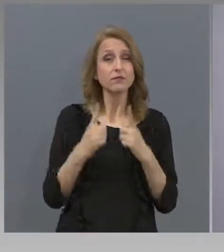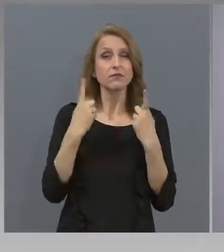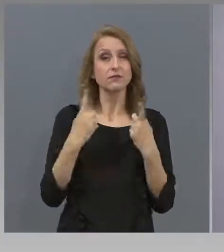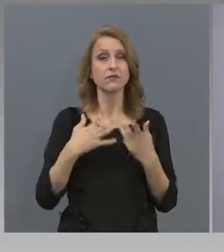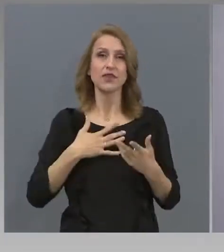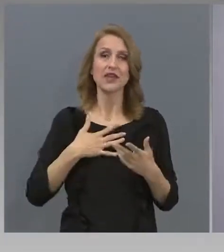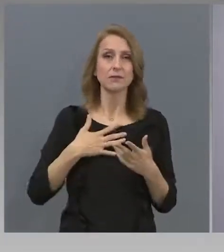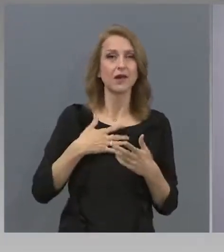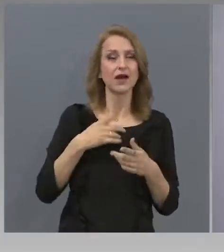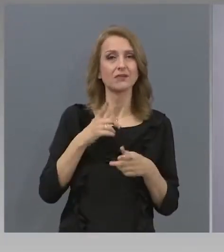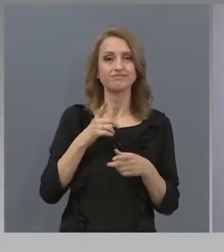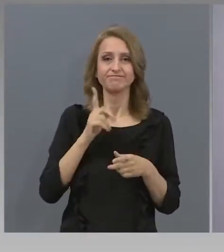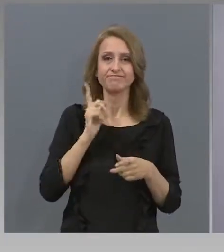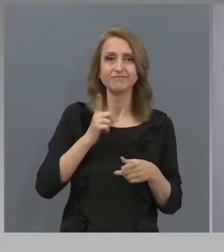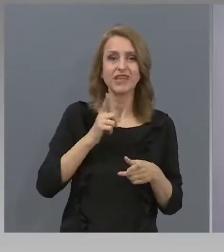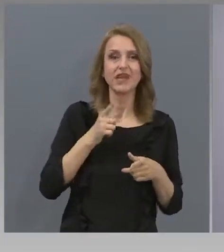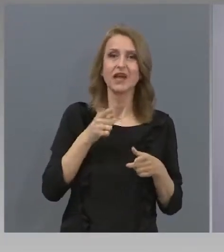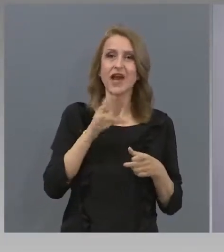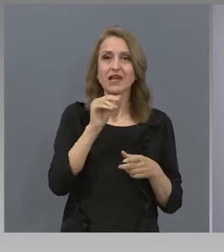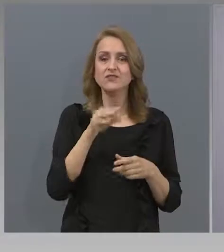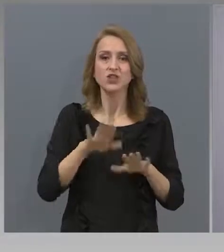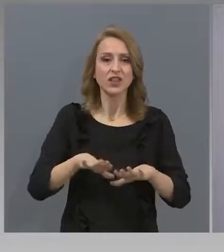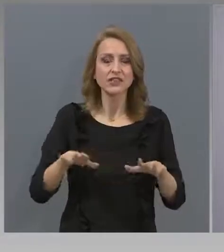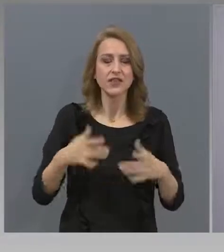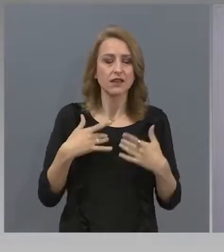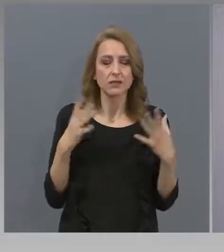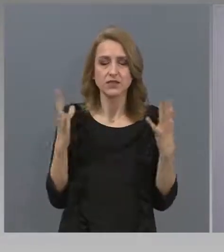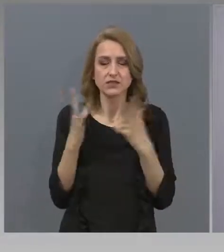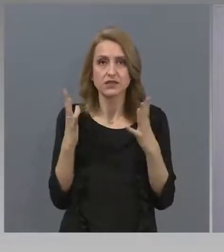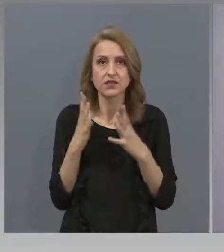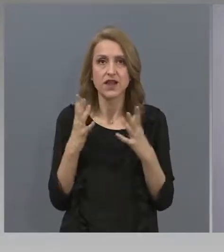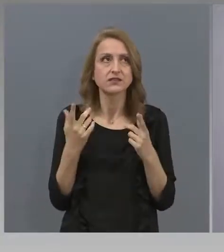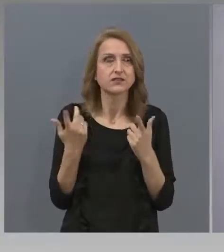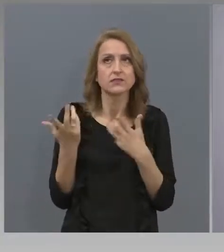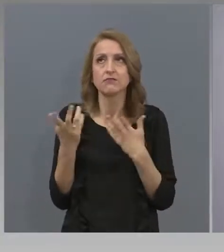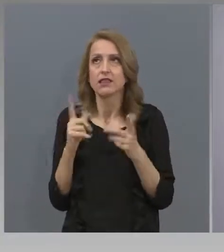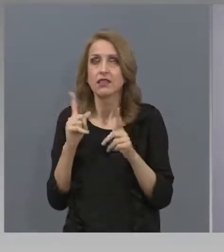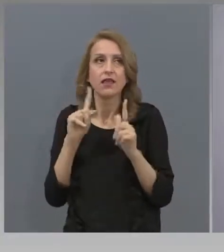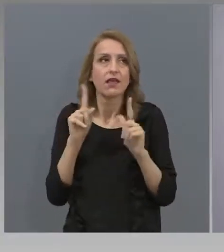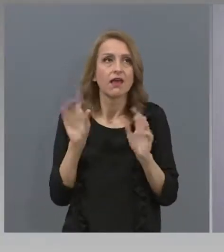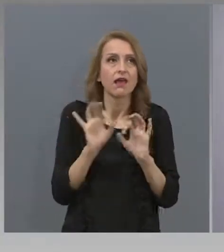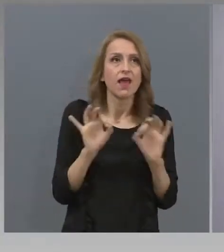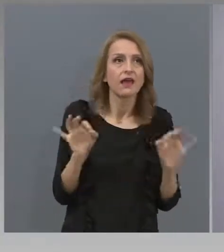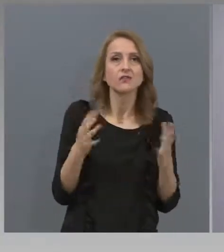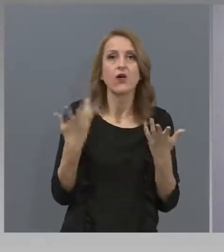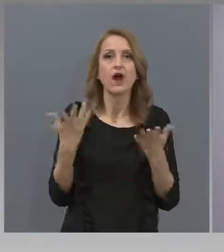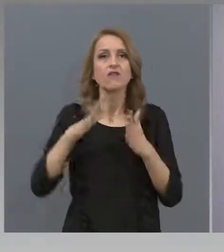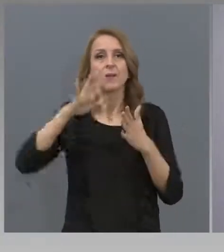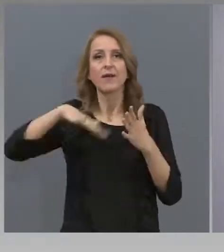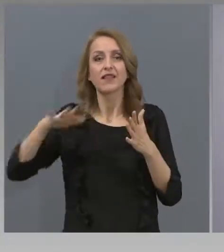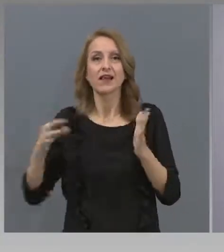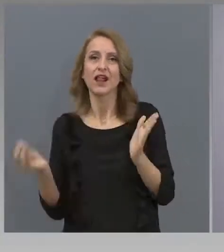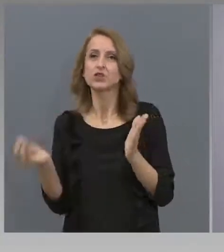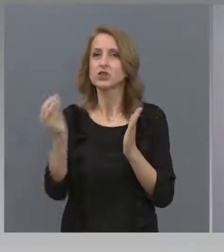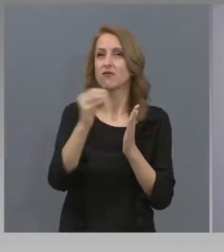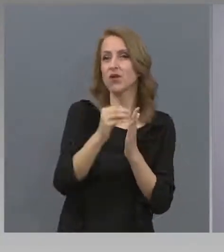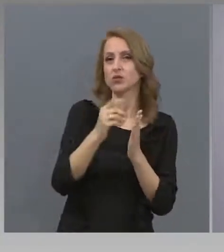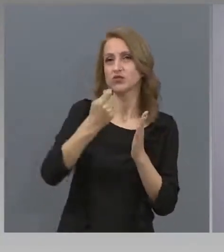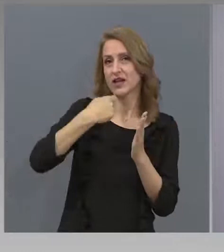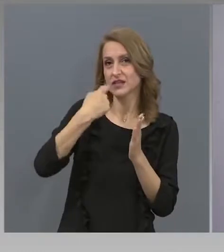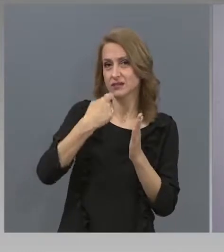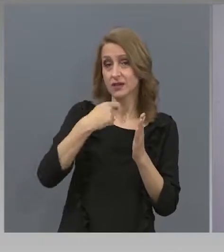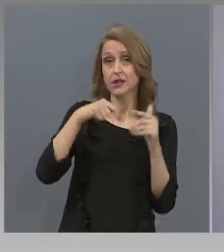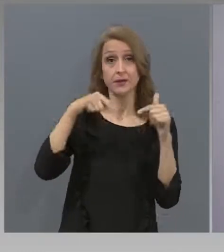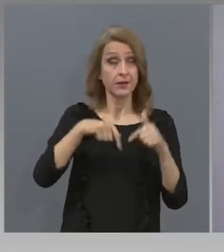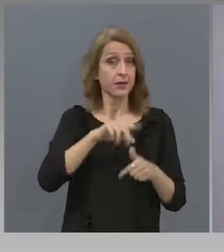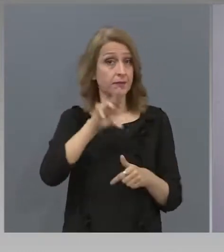имаше оприци, че децата са под стрес, заради липсата на яснота, това какъв материал ще се включва. Сега казахте,